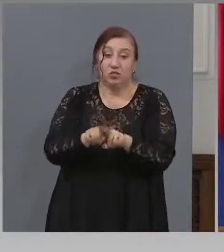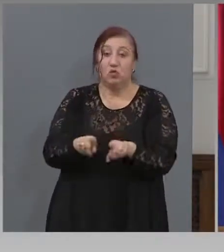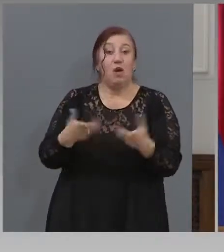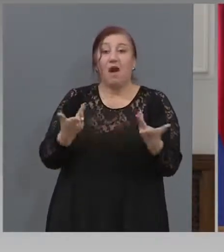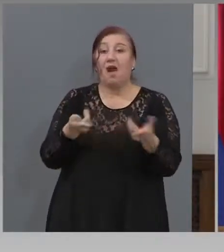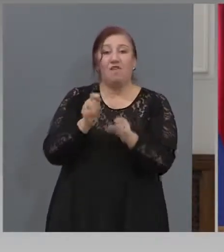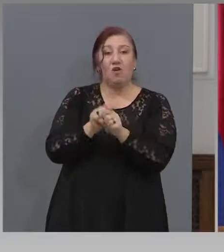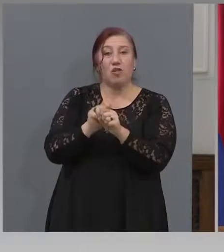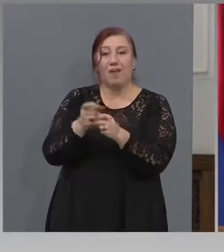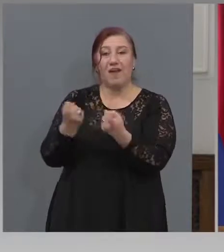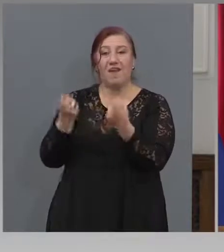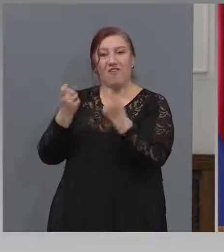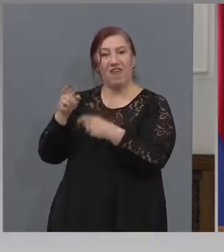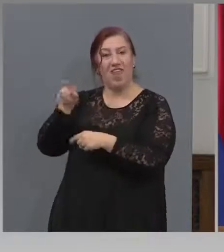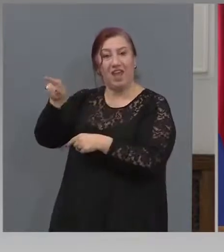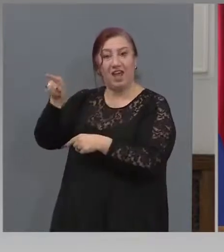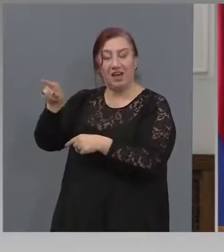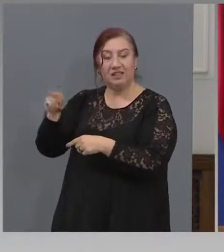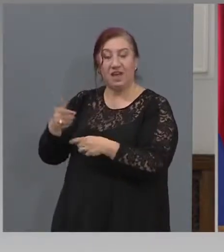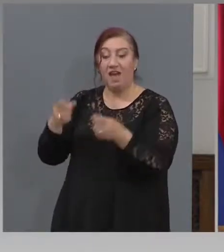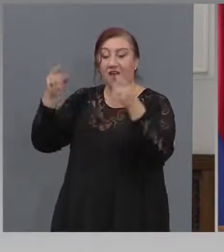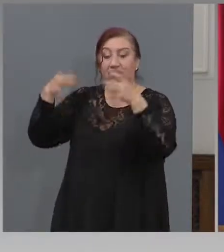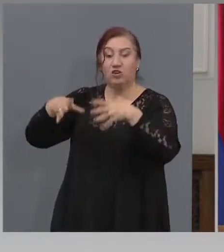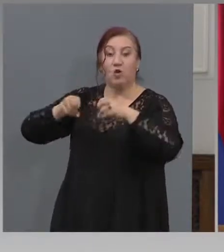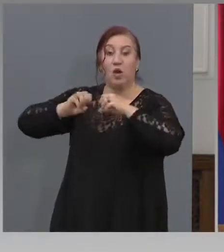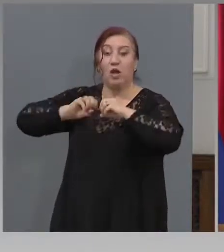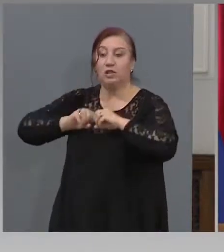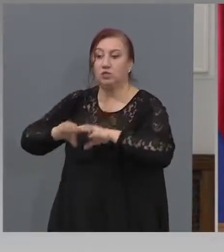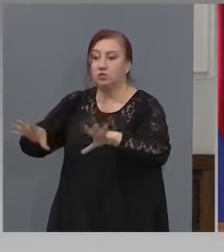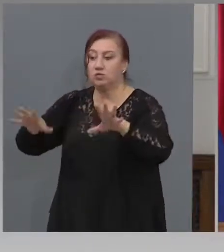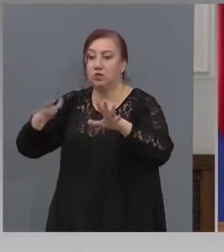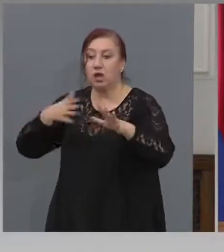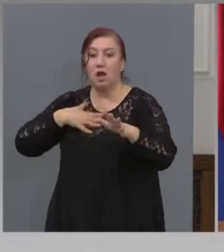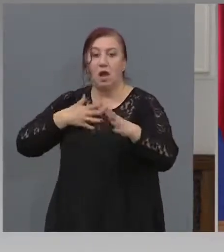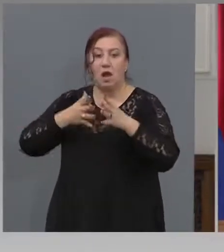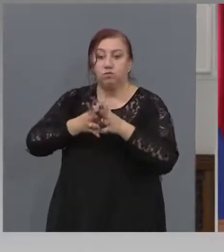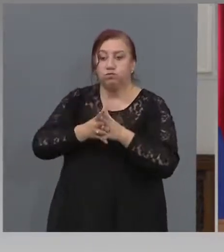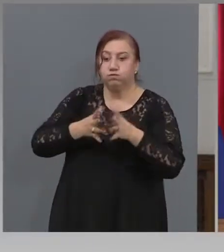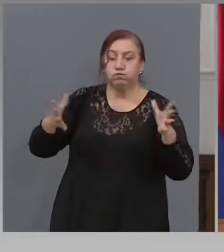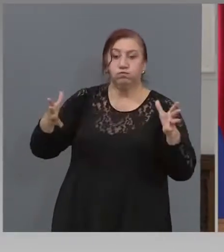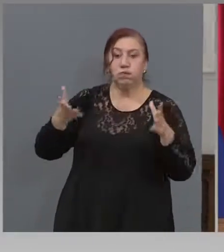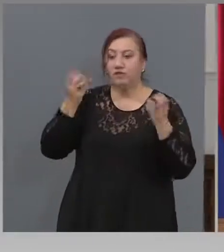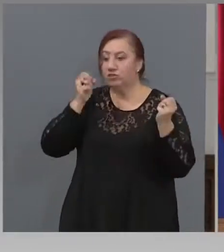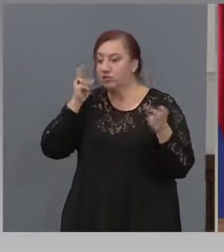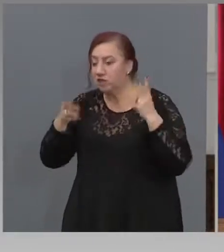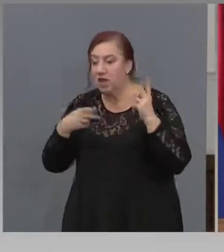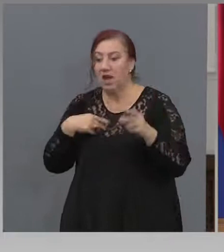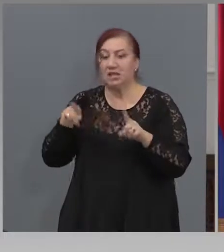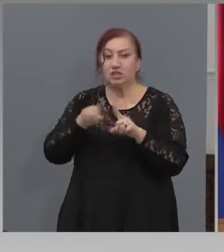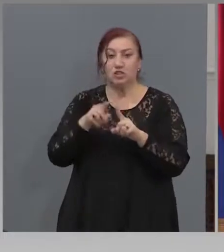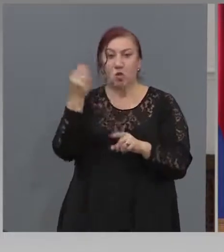когато изпуснаха в първия момент всичките свидетели, Сърбия, Турция, Русия.